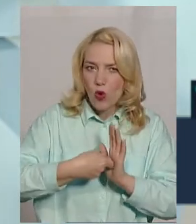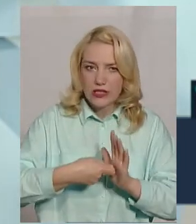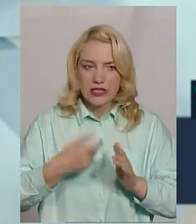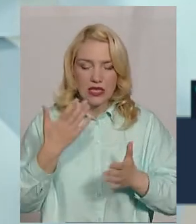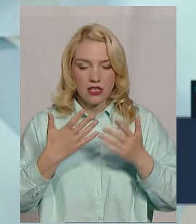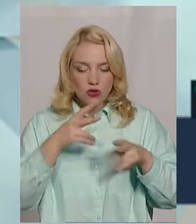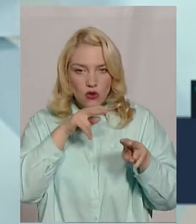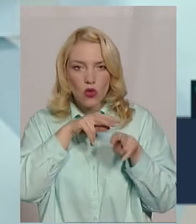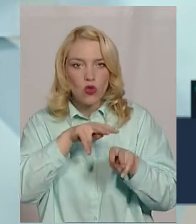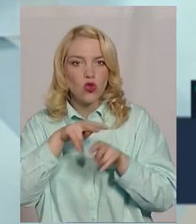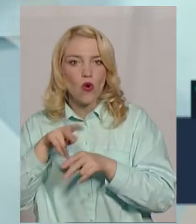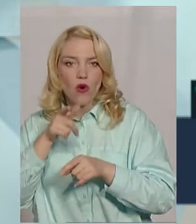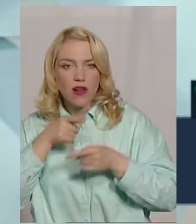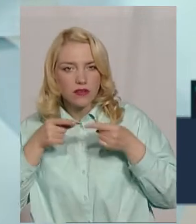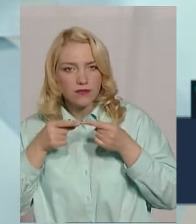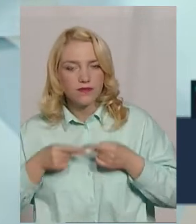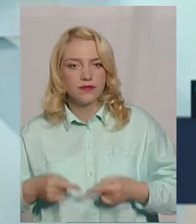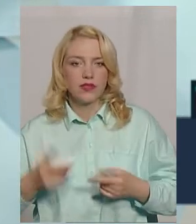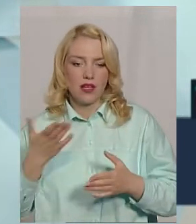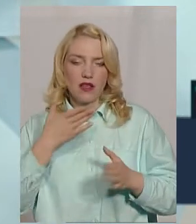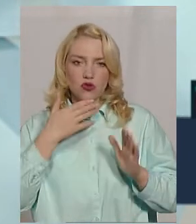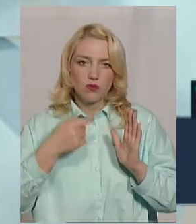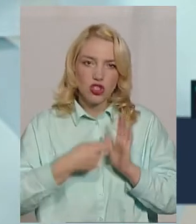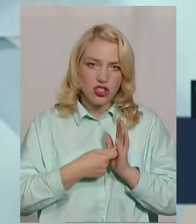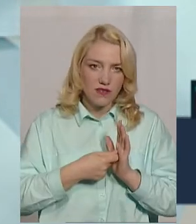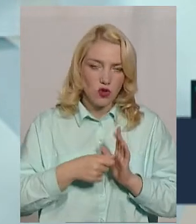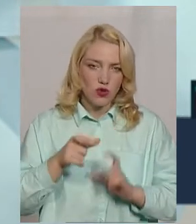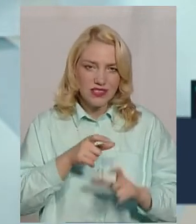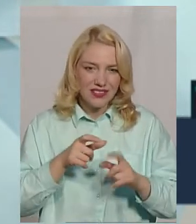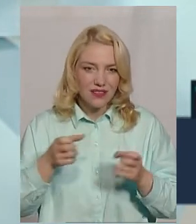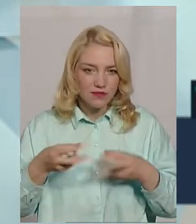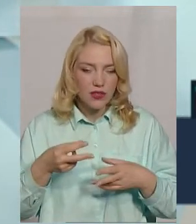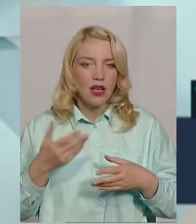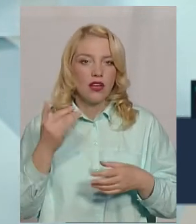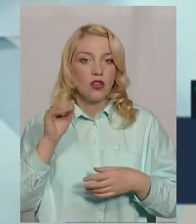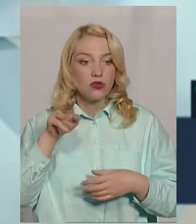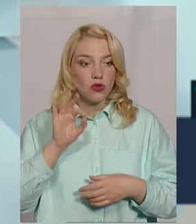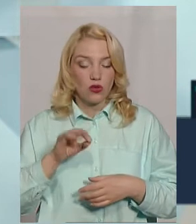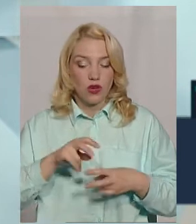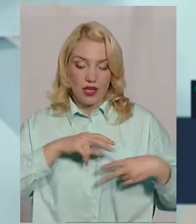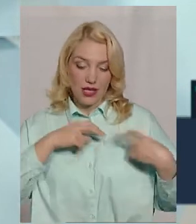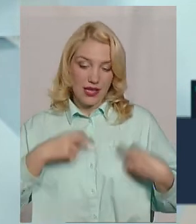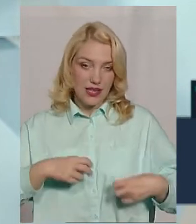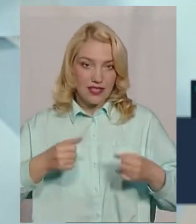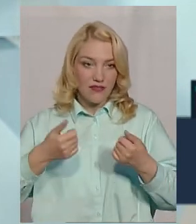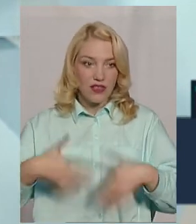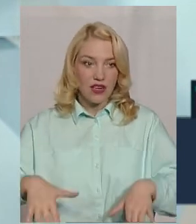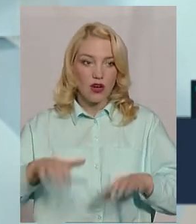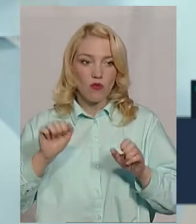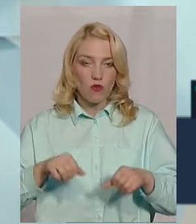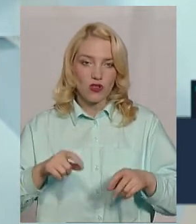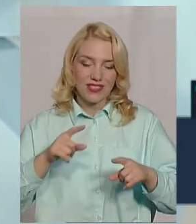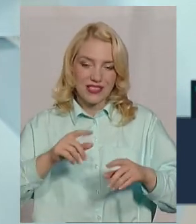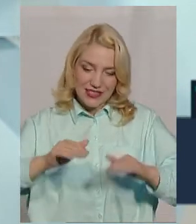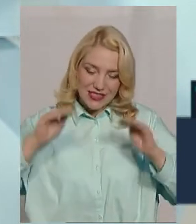роботи по догляду, якщо підживлюються культури, можна ризик втрат знизити практично